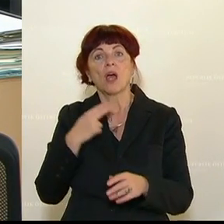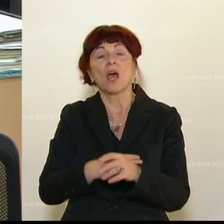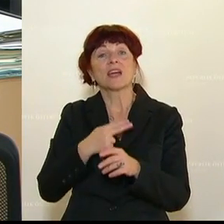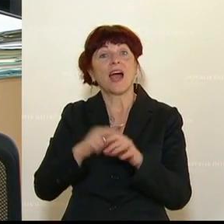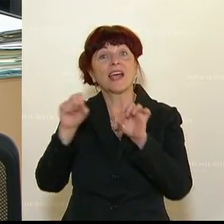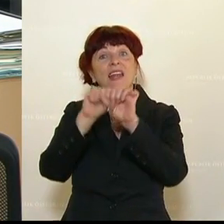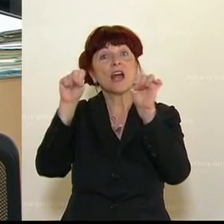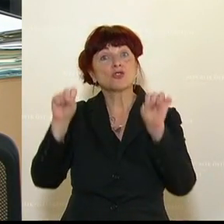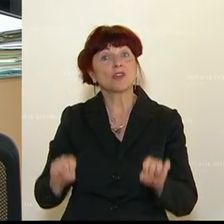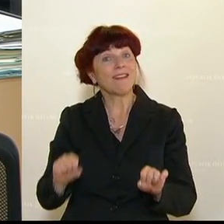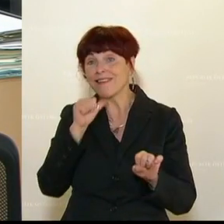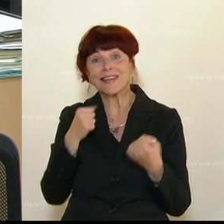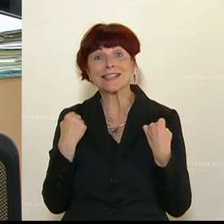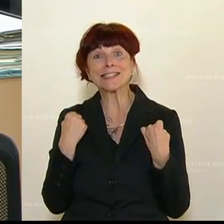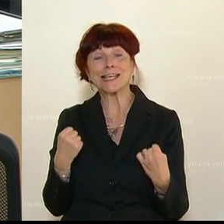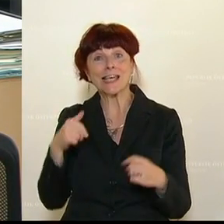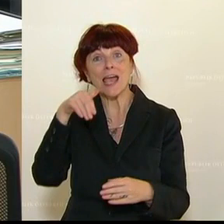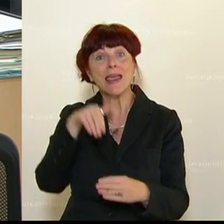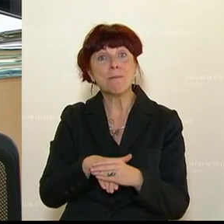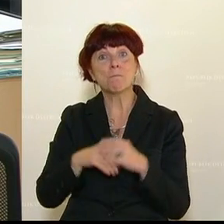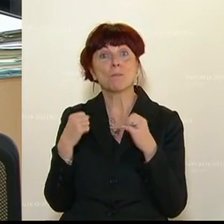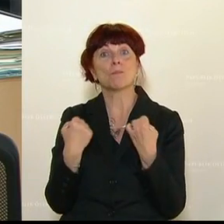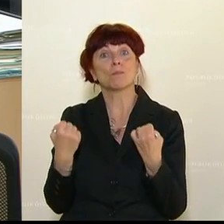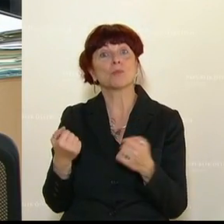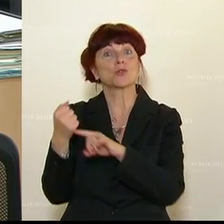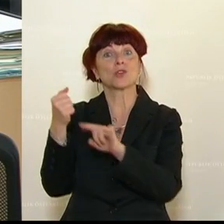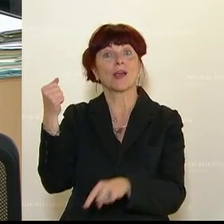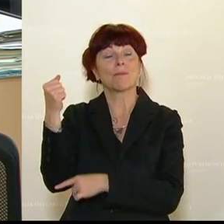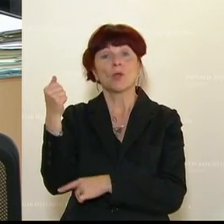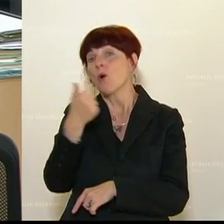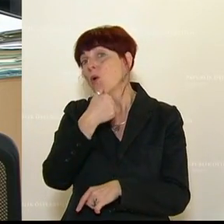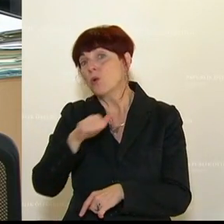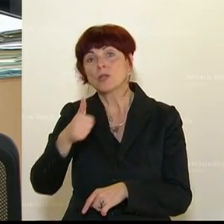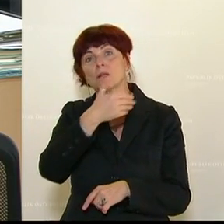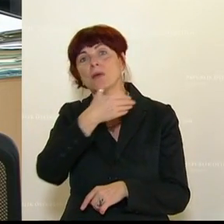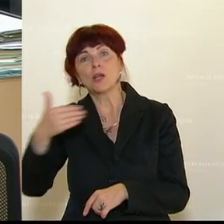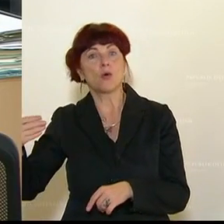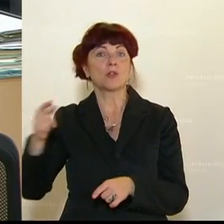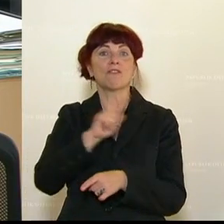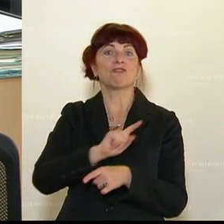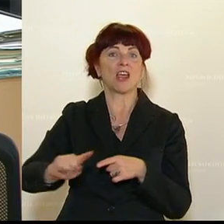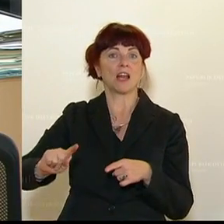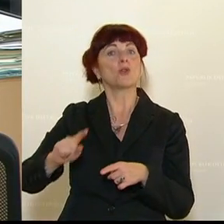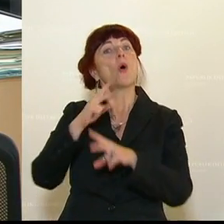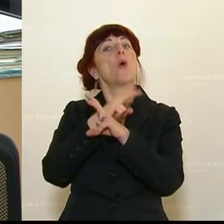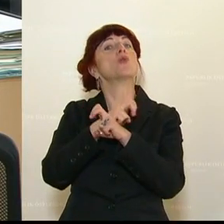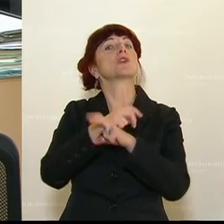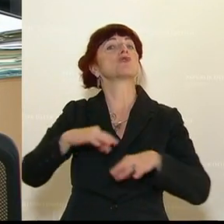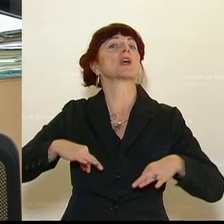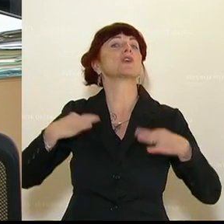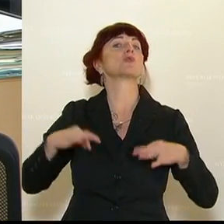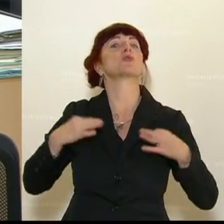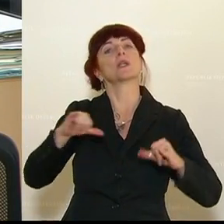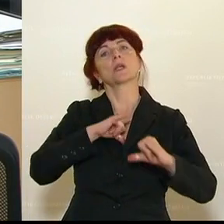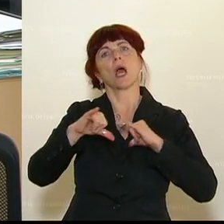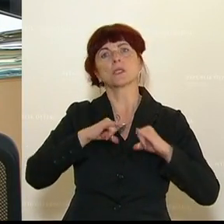nicht im Budget abgedeckt, ist nicht abgedeckt. Hunderte Millionen fehlen bei der österreichischen Gesundheitskasse. Und dann kommt das Antwort, wo wir